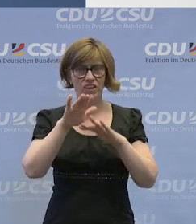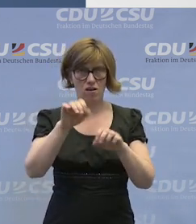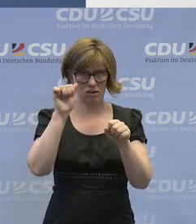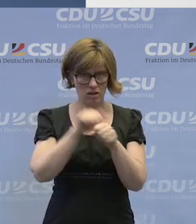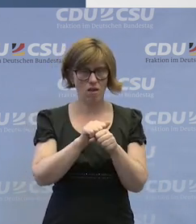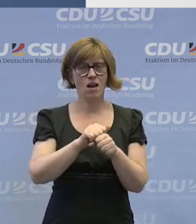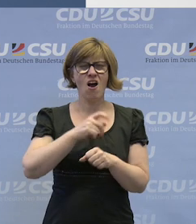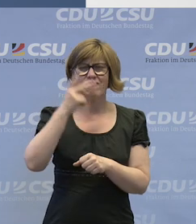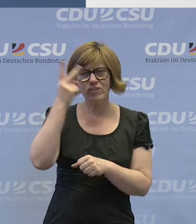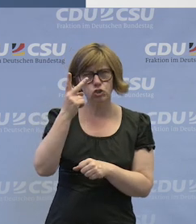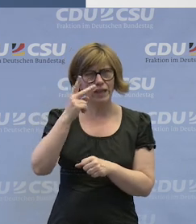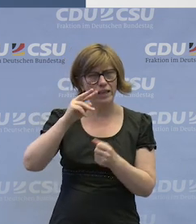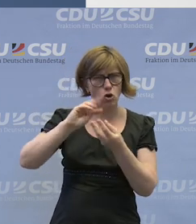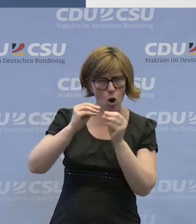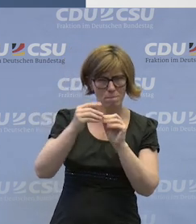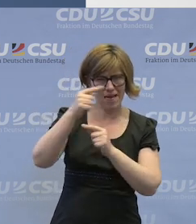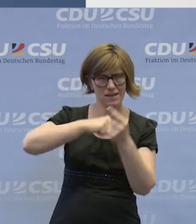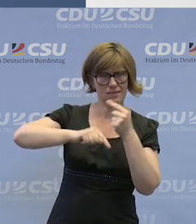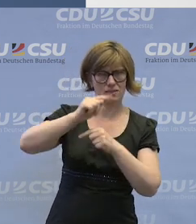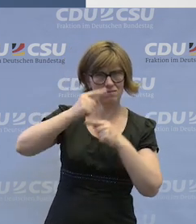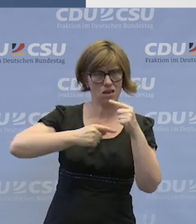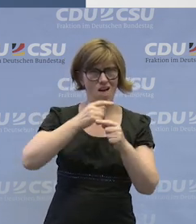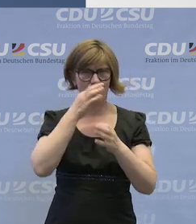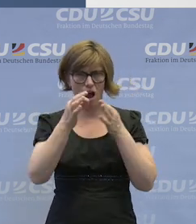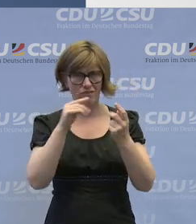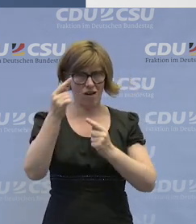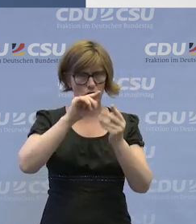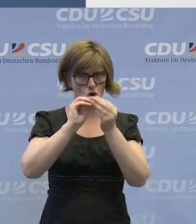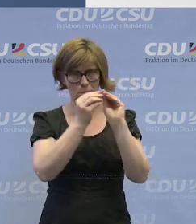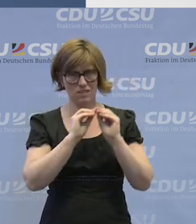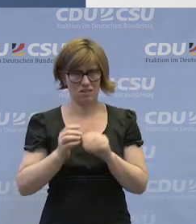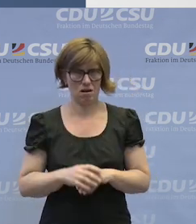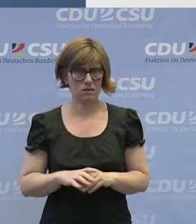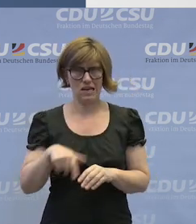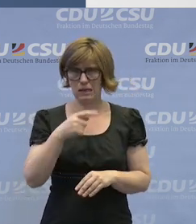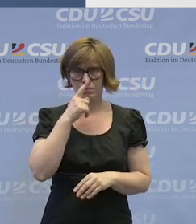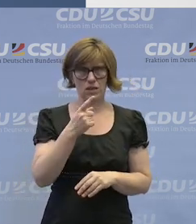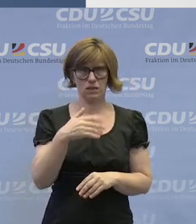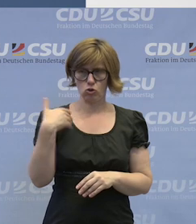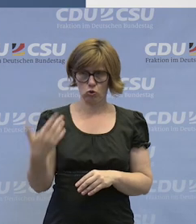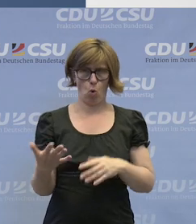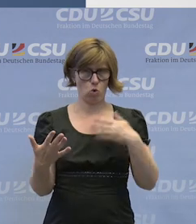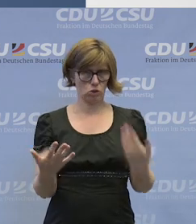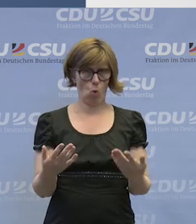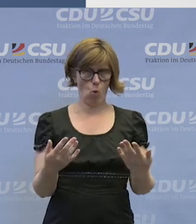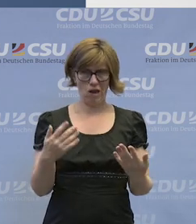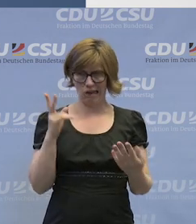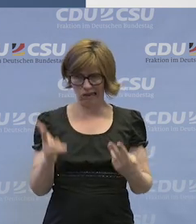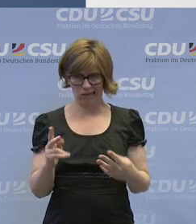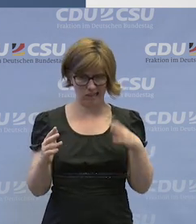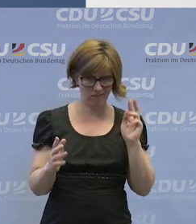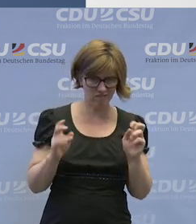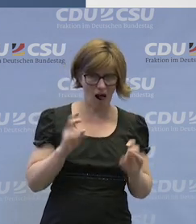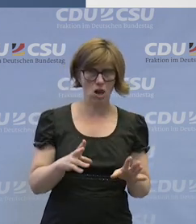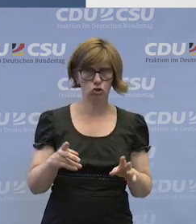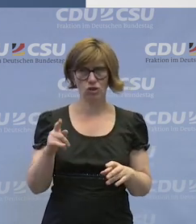versteht auch, wie komplex manche Fragestellungen sind. Da gibt es nicht immer ein Schwarz und ein Weiß, da gibt es nicht immer